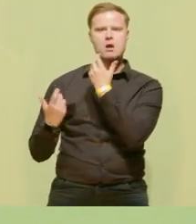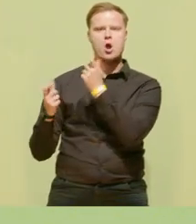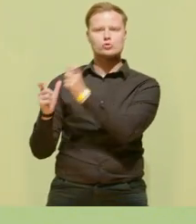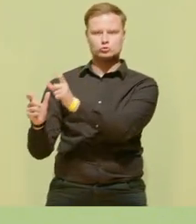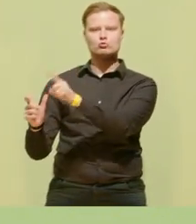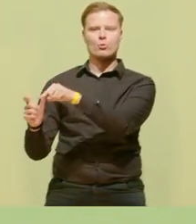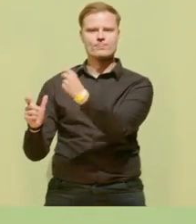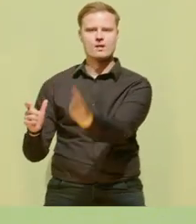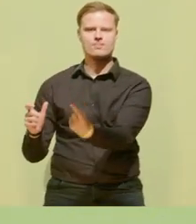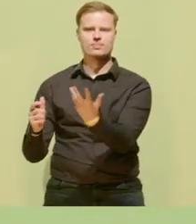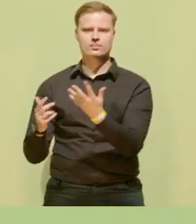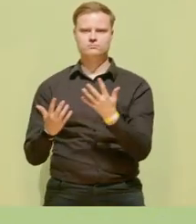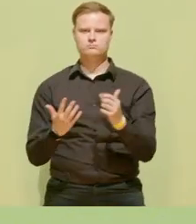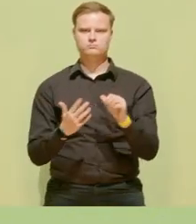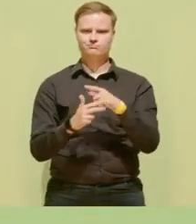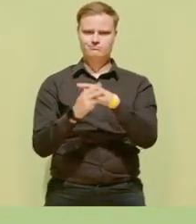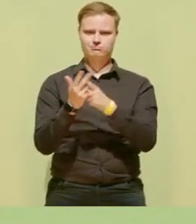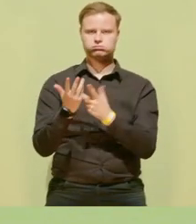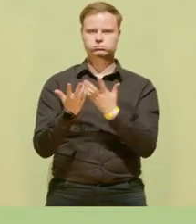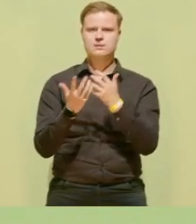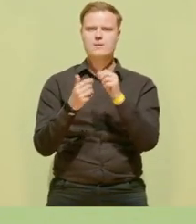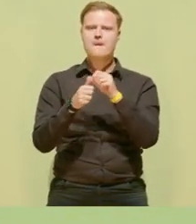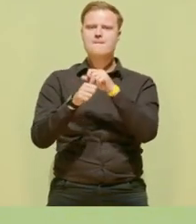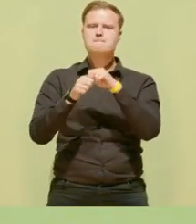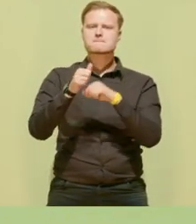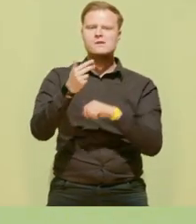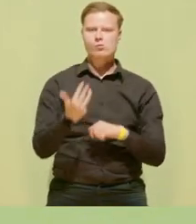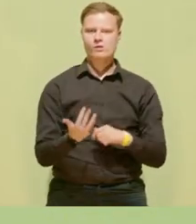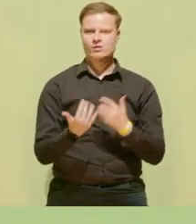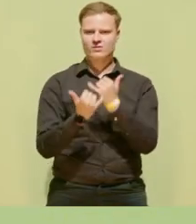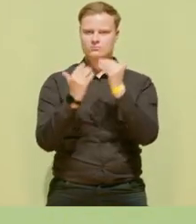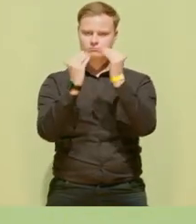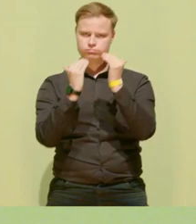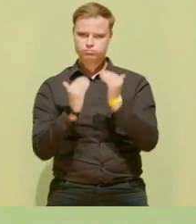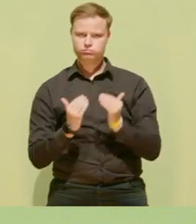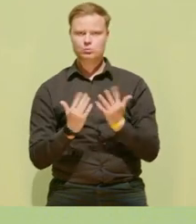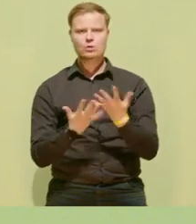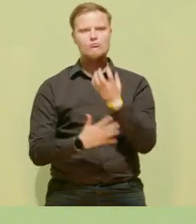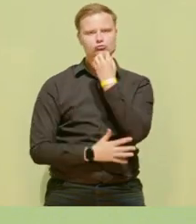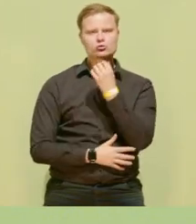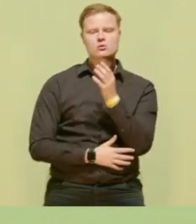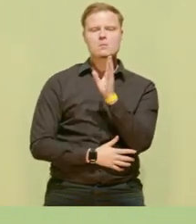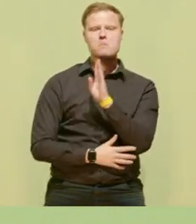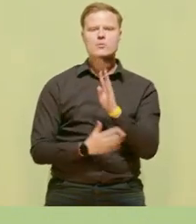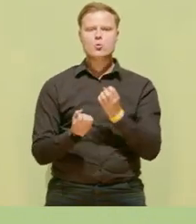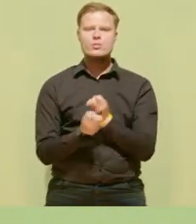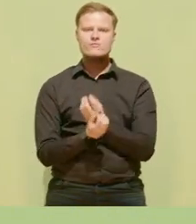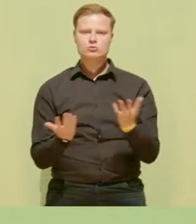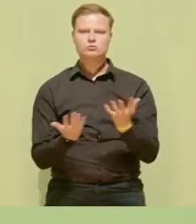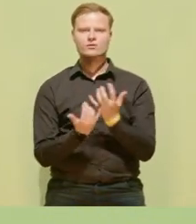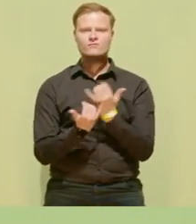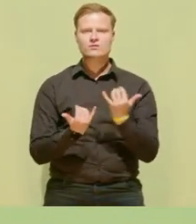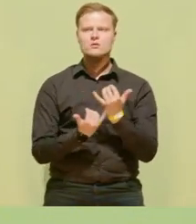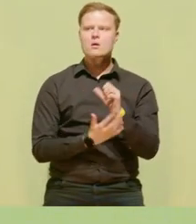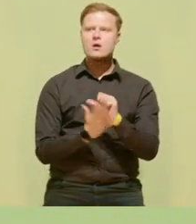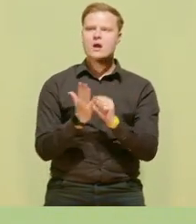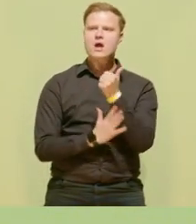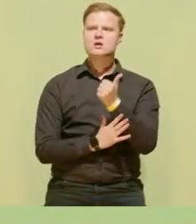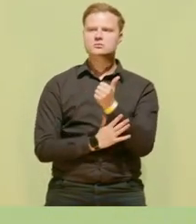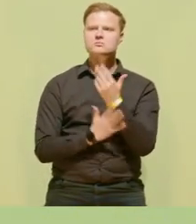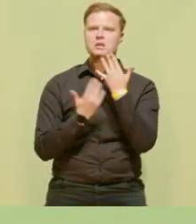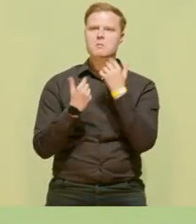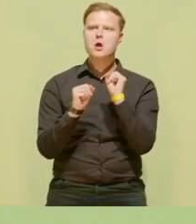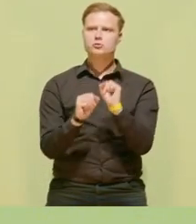Oder es gibt diejenigen, die Biodiversität dann ausspielen, wenn es um das Thema Klimaschutz geht. Und so sind